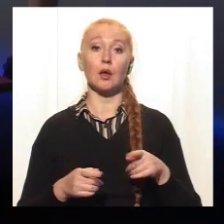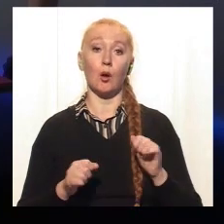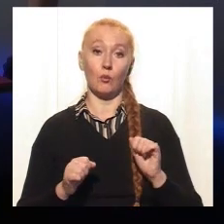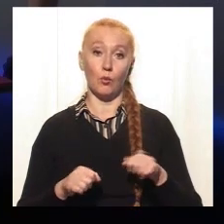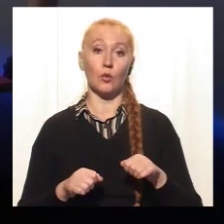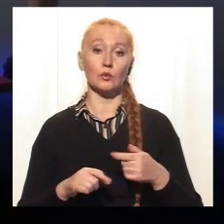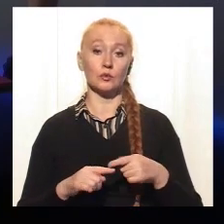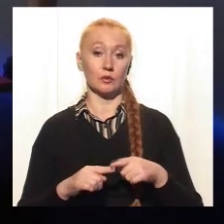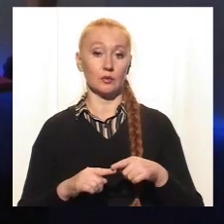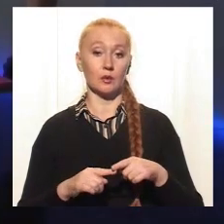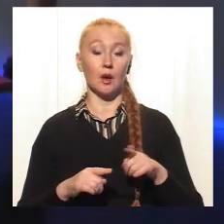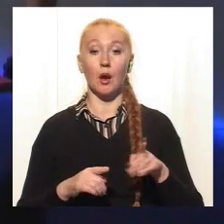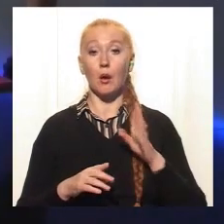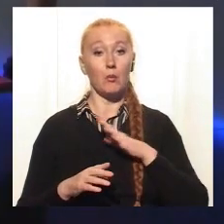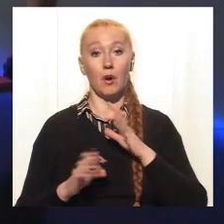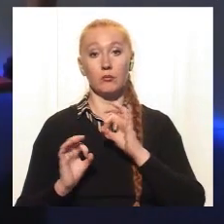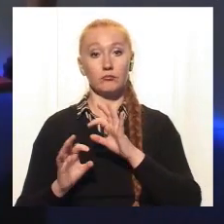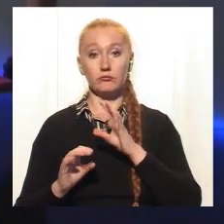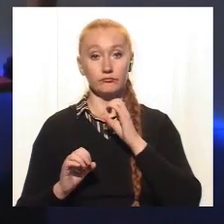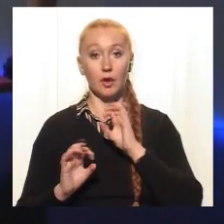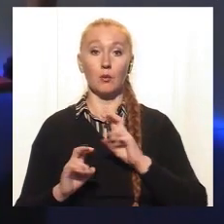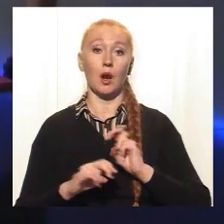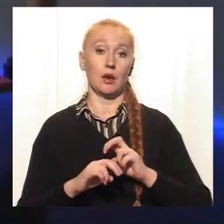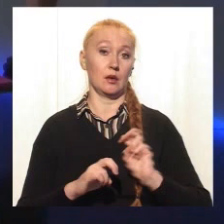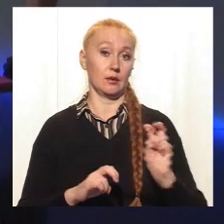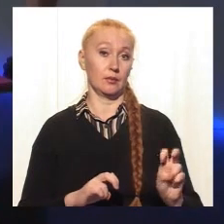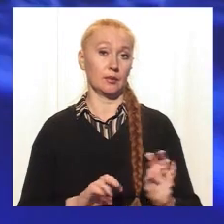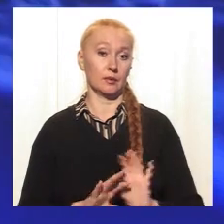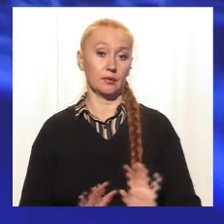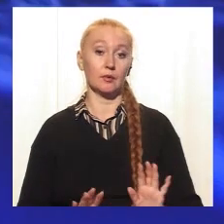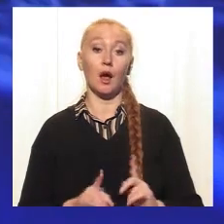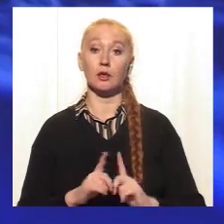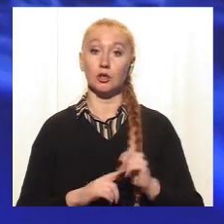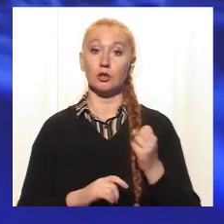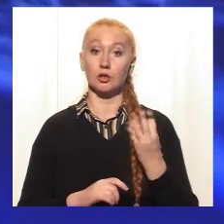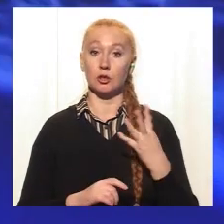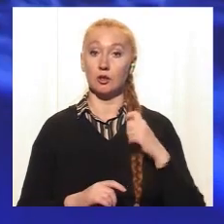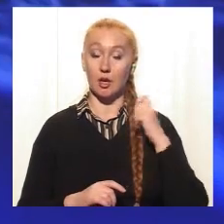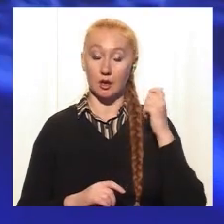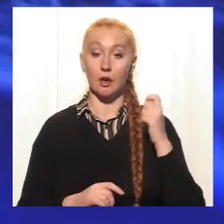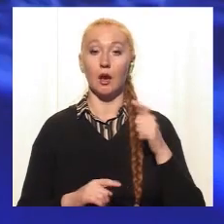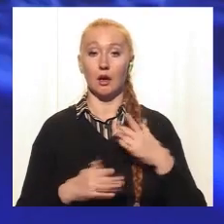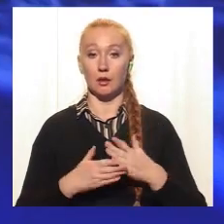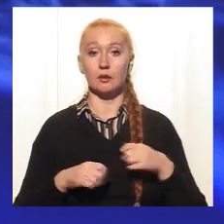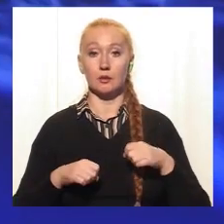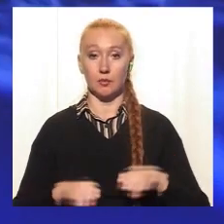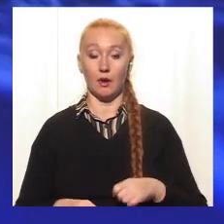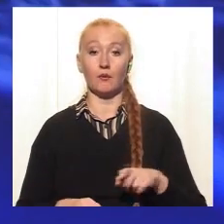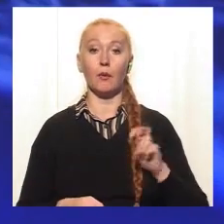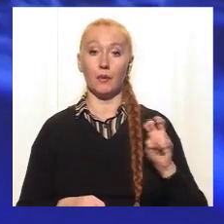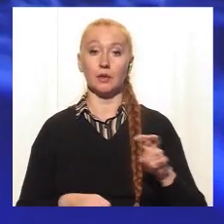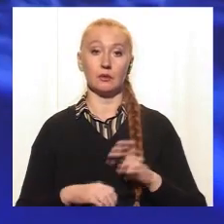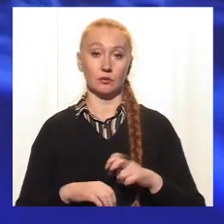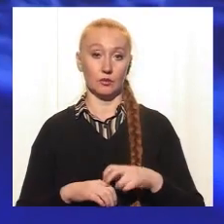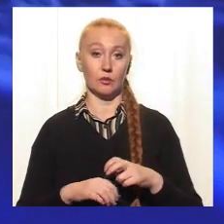крайній мере, не буде додати Можу не говорити мамі і татові, я можу сходити до лікаря, так? да. А з 14 років вони мають право підійти до